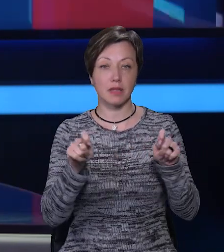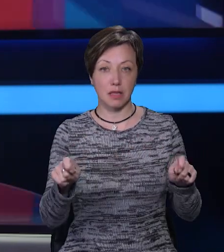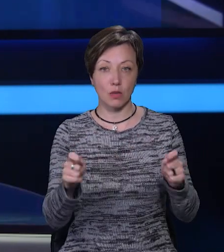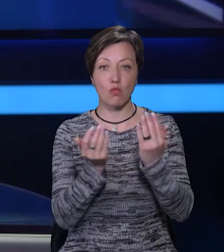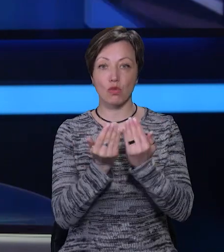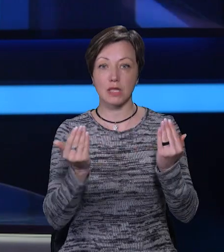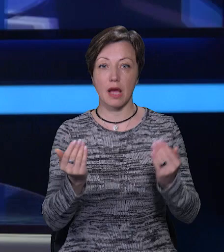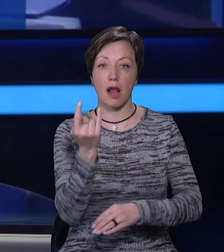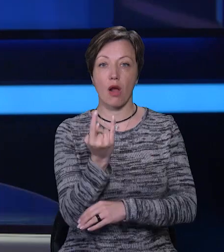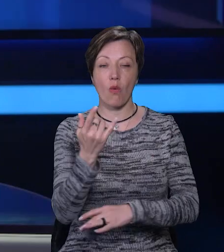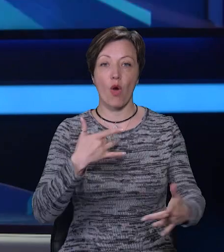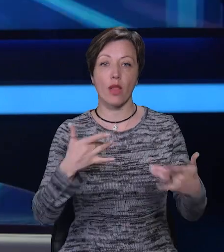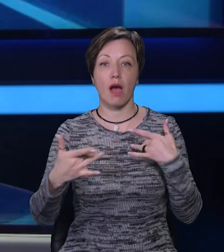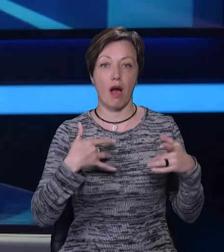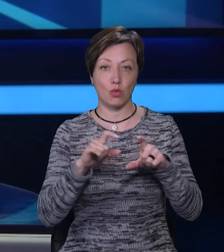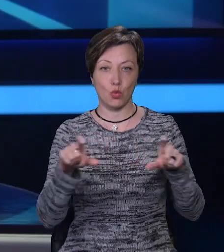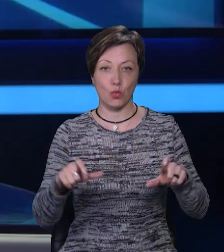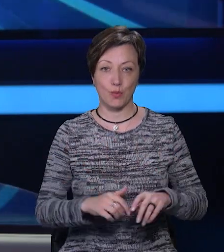музей лялькового театру.